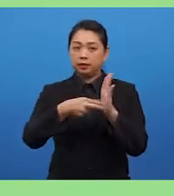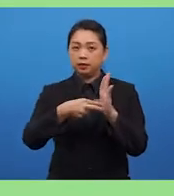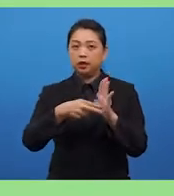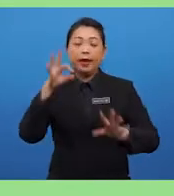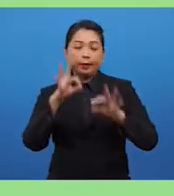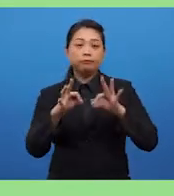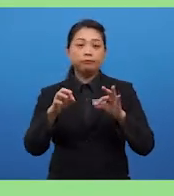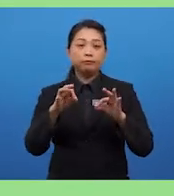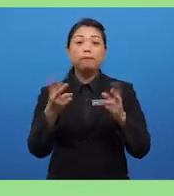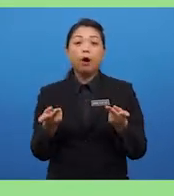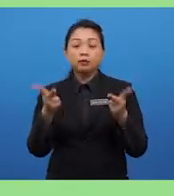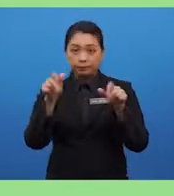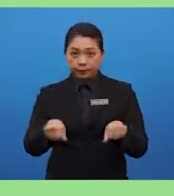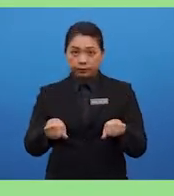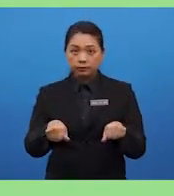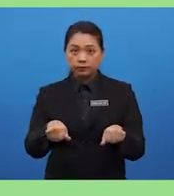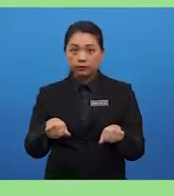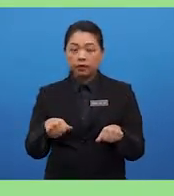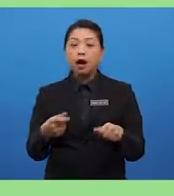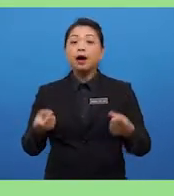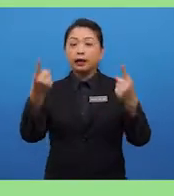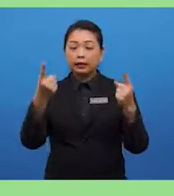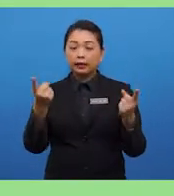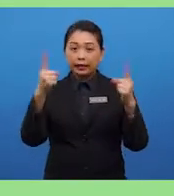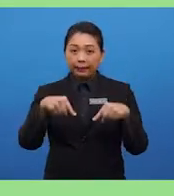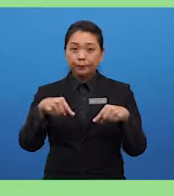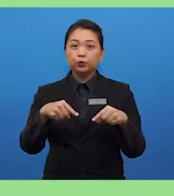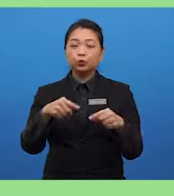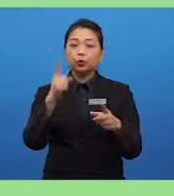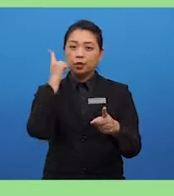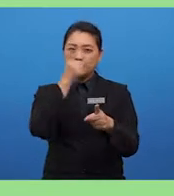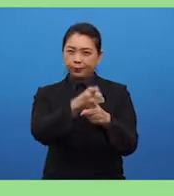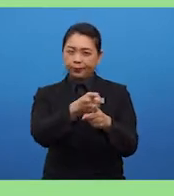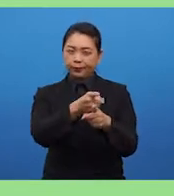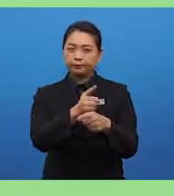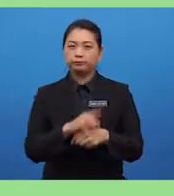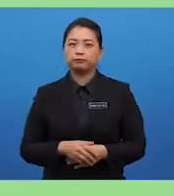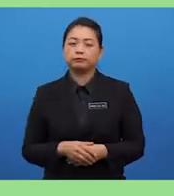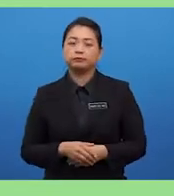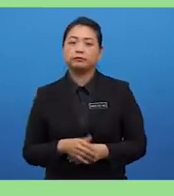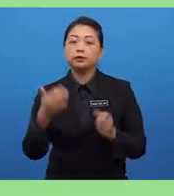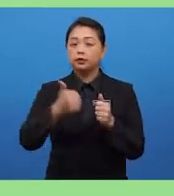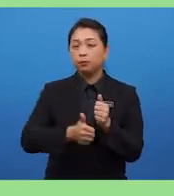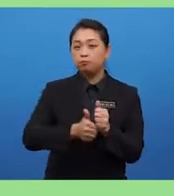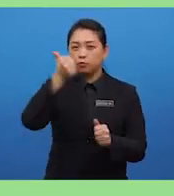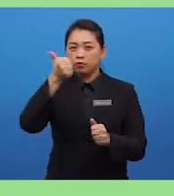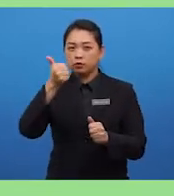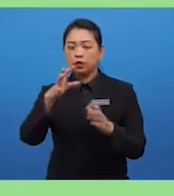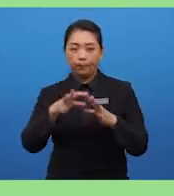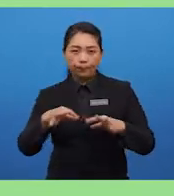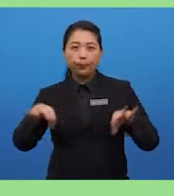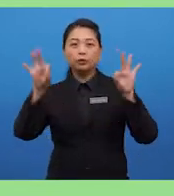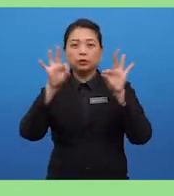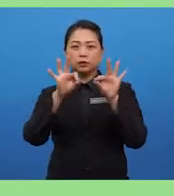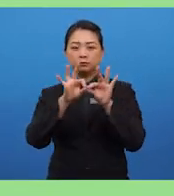if possible, come to an agreement as to which factor is the most important one